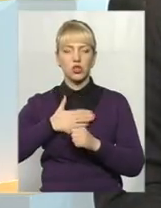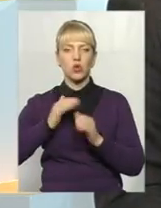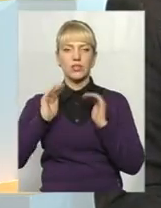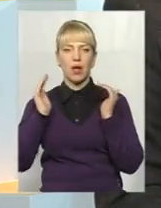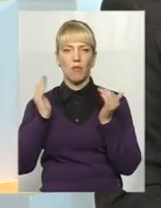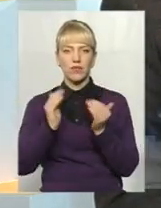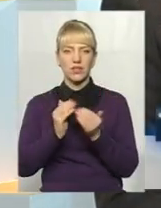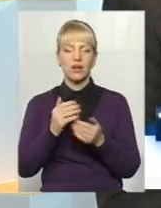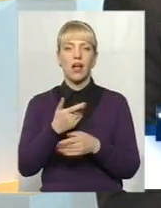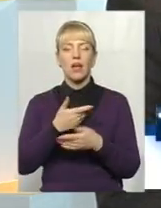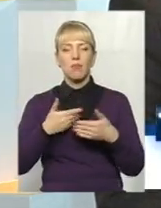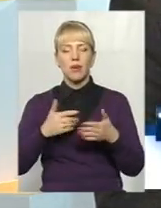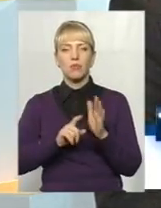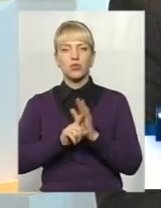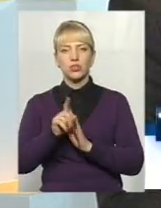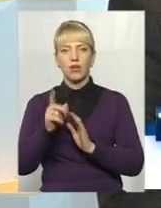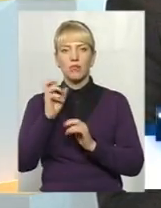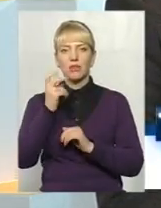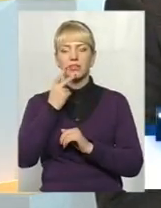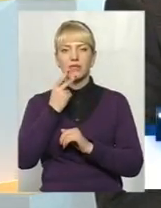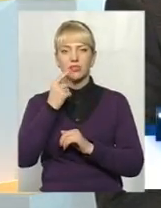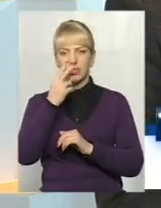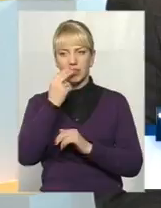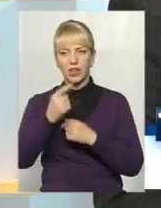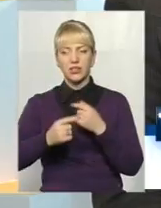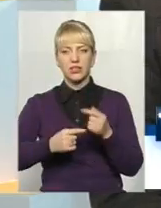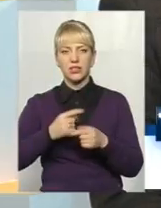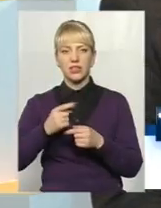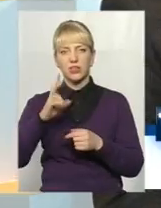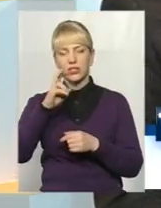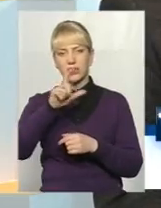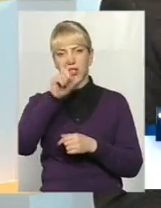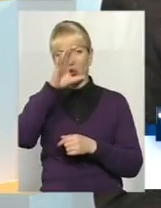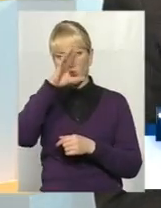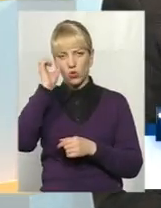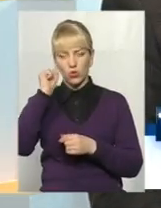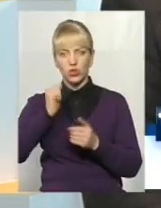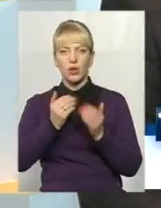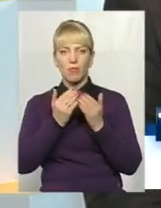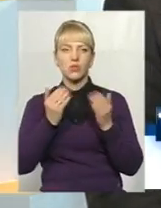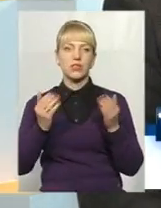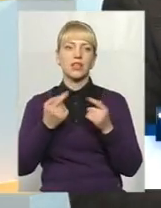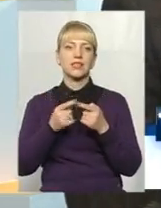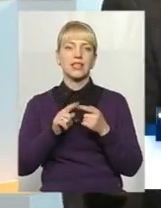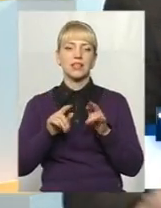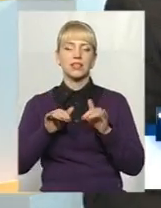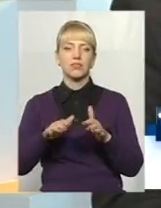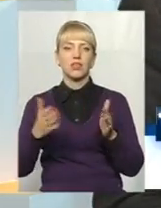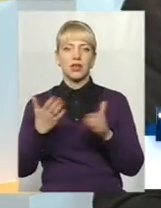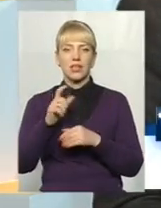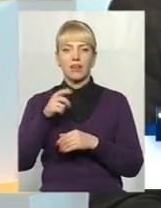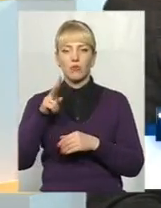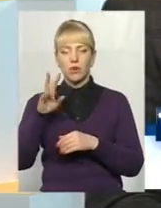починаємо ми, як завжди, традиційно з «Ночі музеїв». «Ночі музеїв» – це дійство, яке європейського,